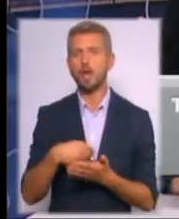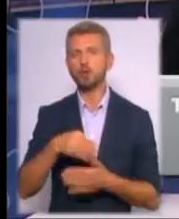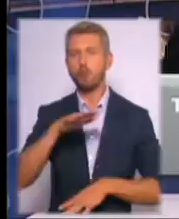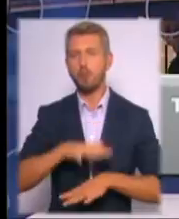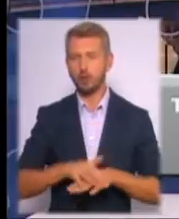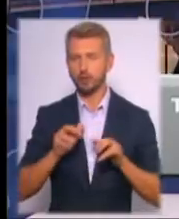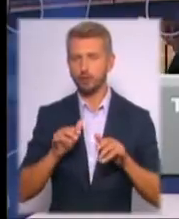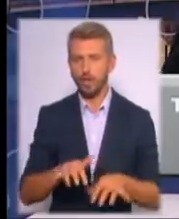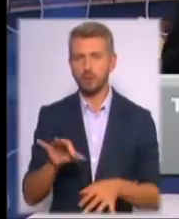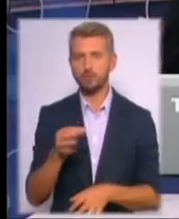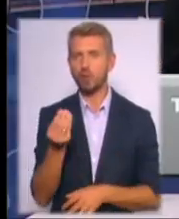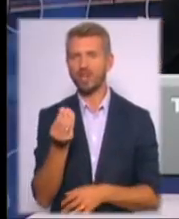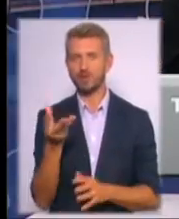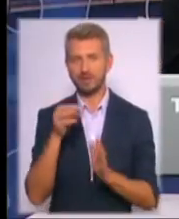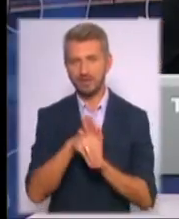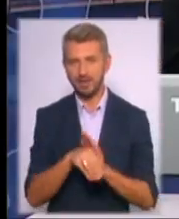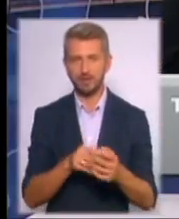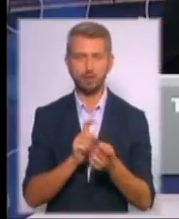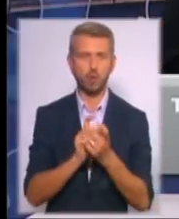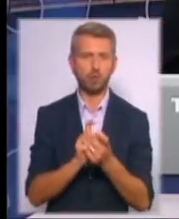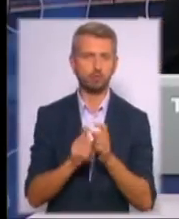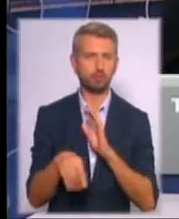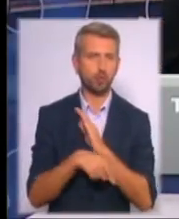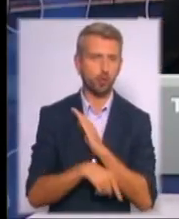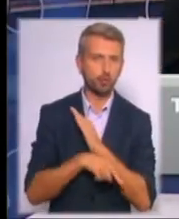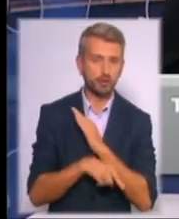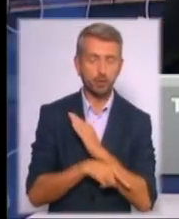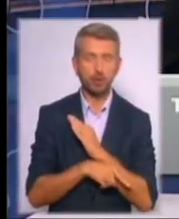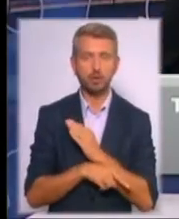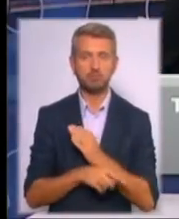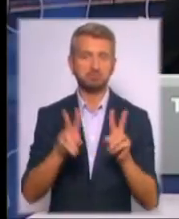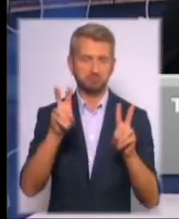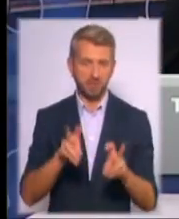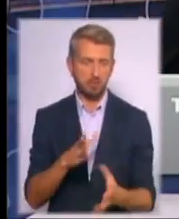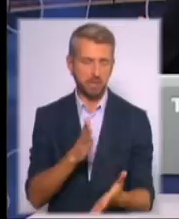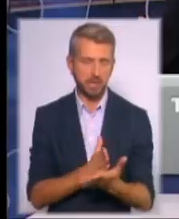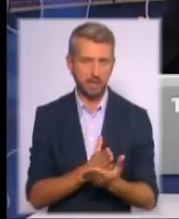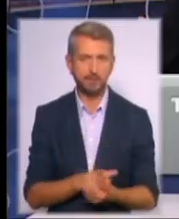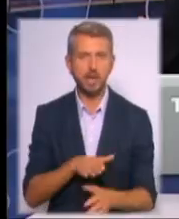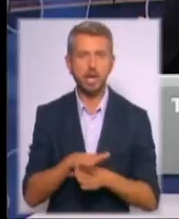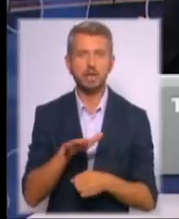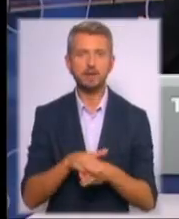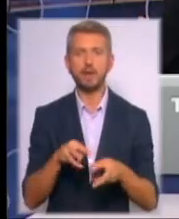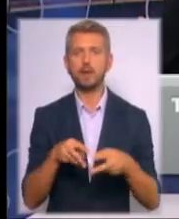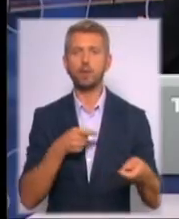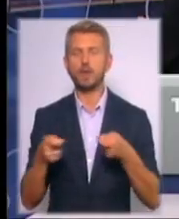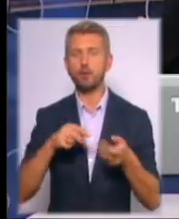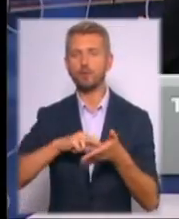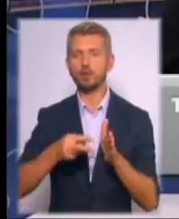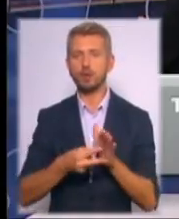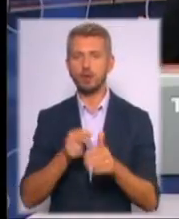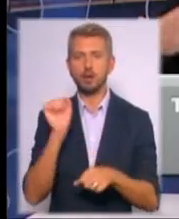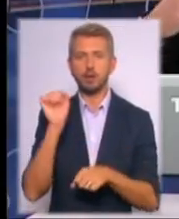діяльність, про інвестиції, про боротьбу із корупцією. Звичайно, є про що поговорити. Реалізація урядової стратегії подолання